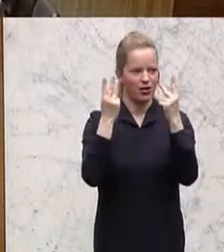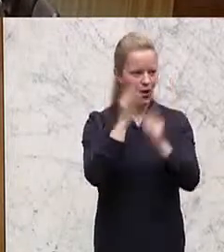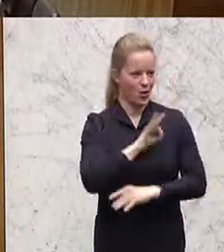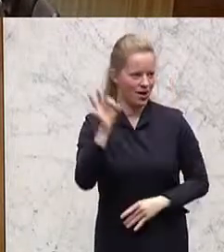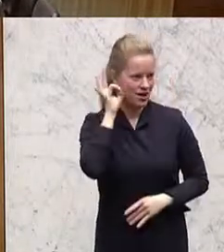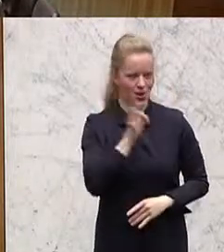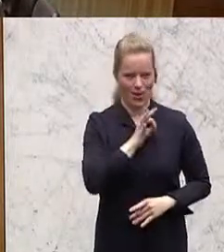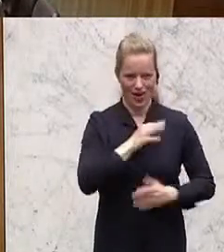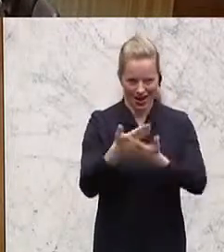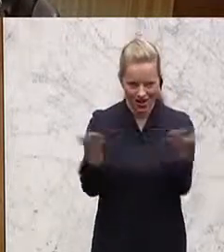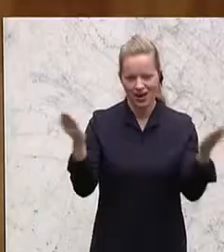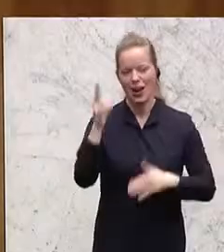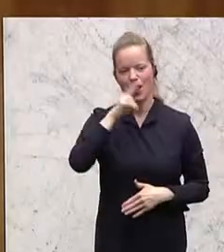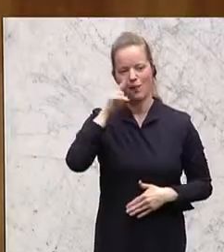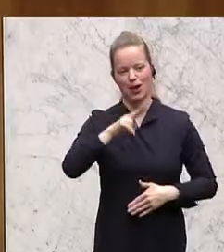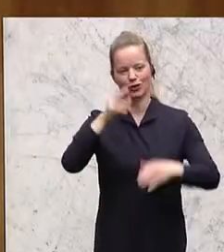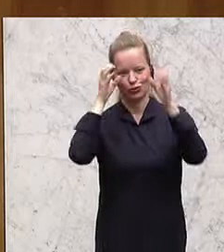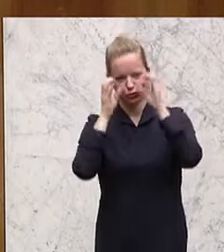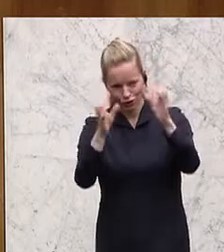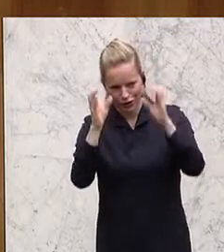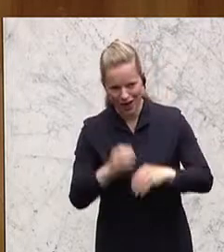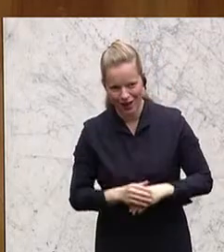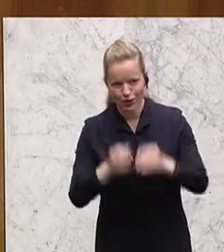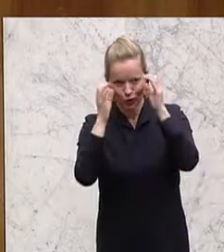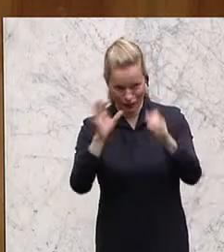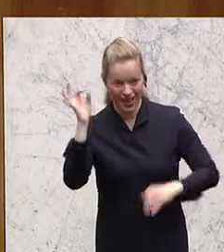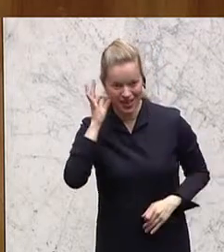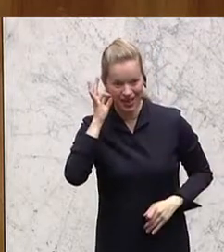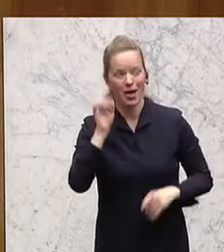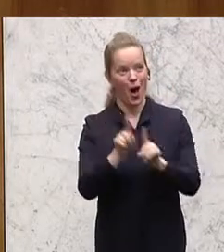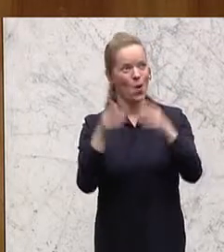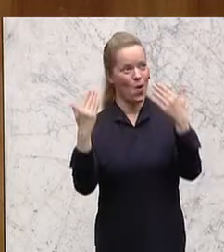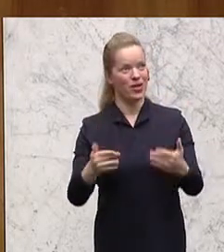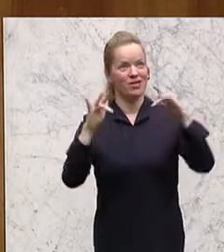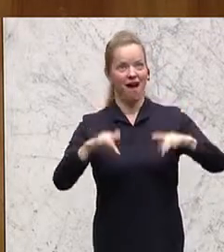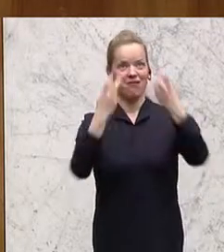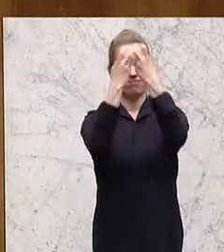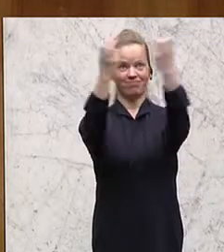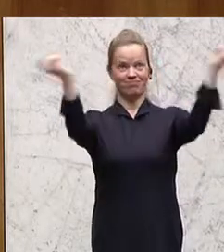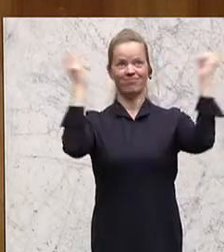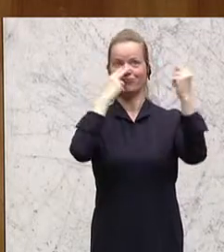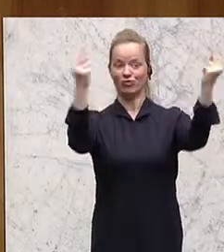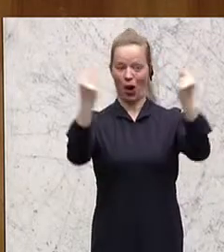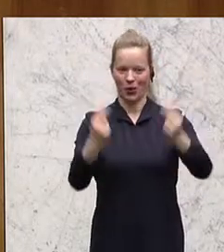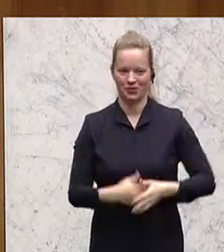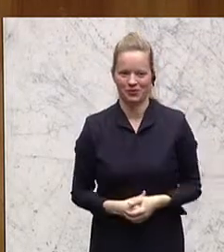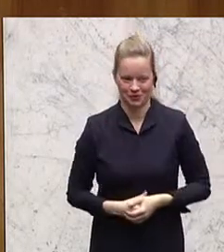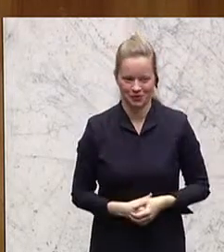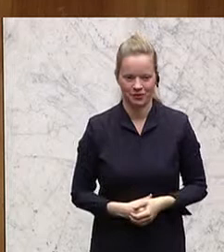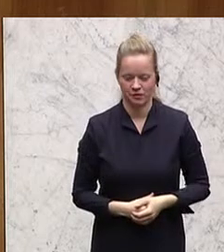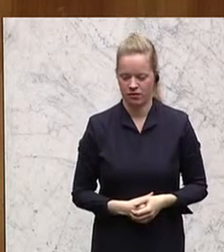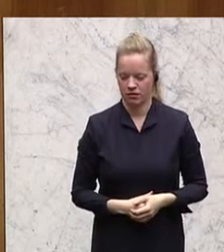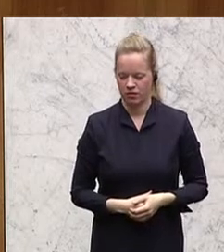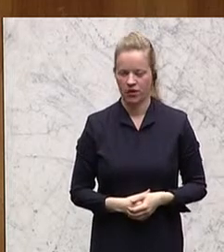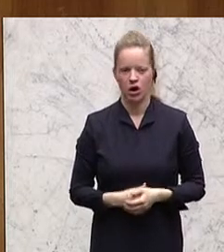Kollegen, liebe Zuseherinnen und Zuseher, auch die, die heute hier sind auf der Galerie. Wie, gefangen